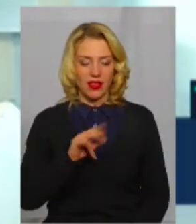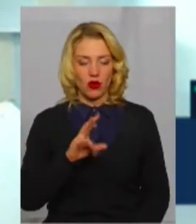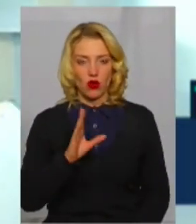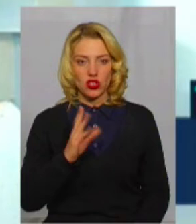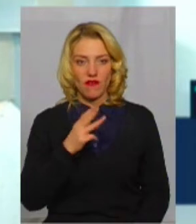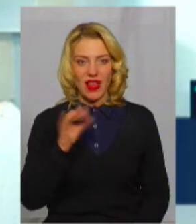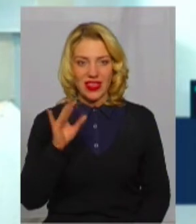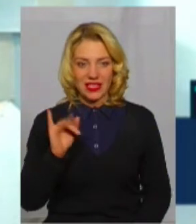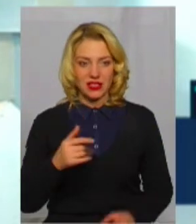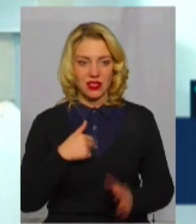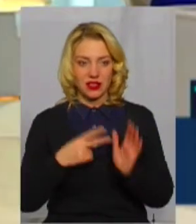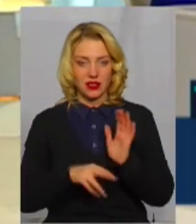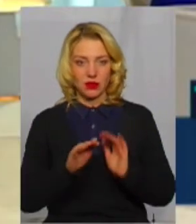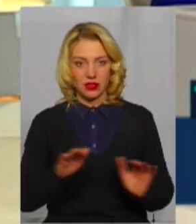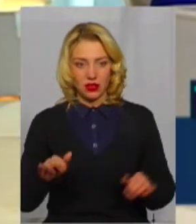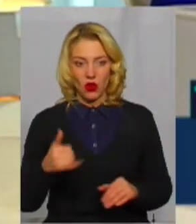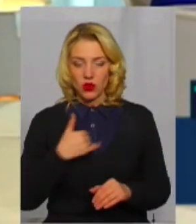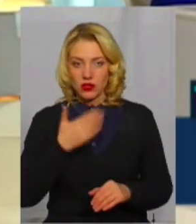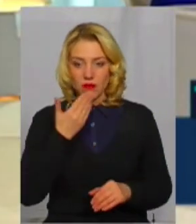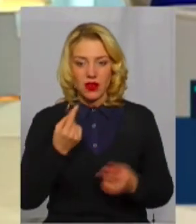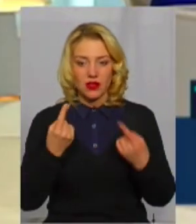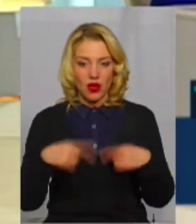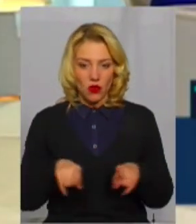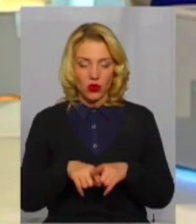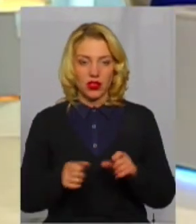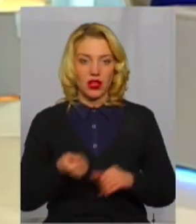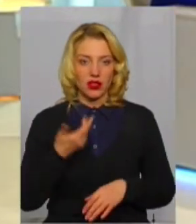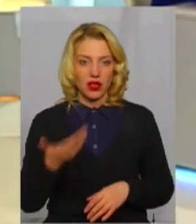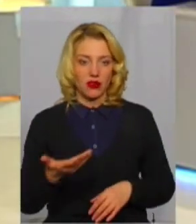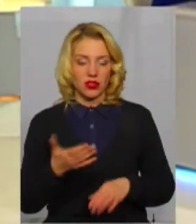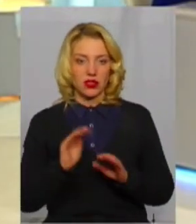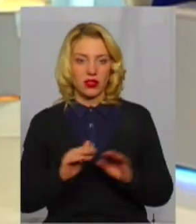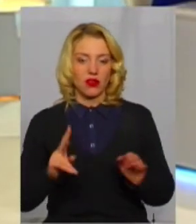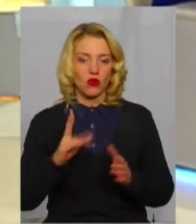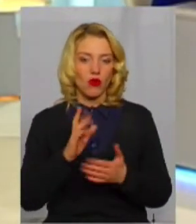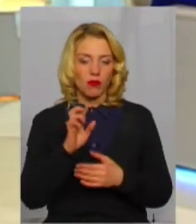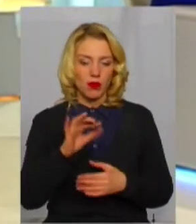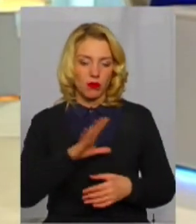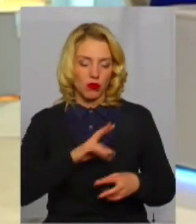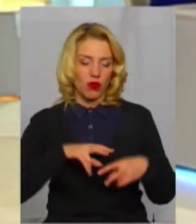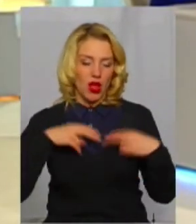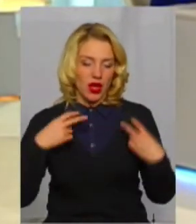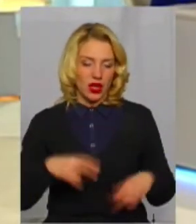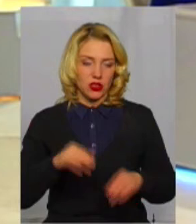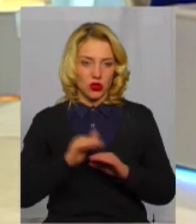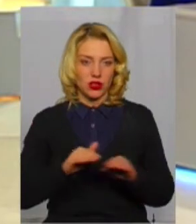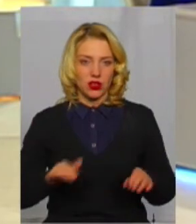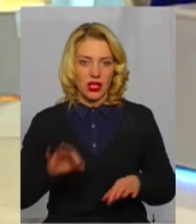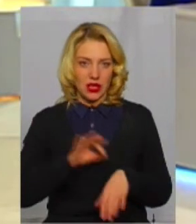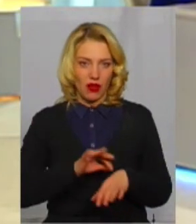дітей, у нас немає такої кількості дітей, які би там ризик були захворюваності туберкульозу.